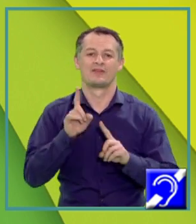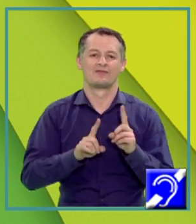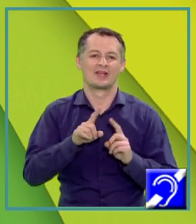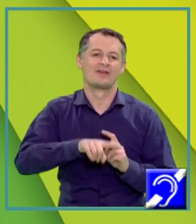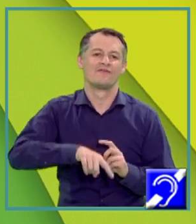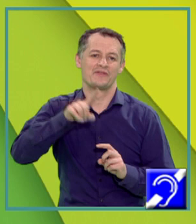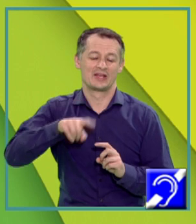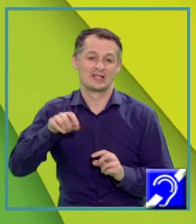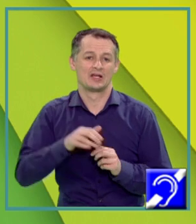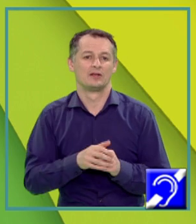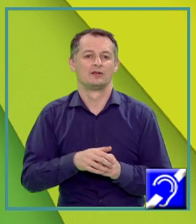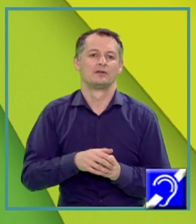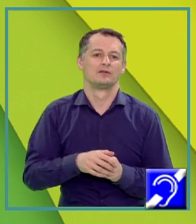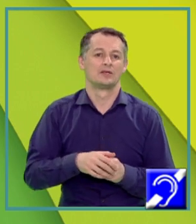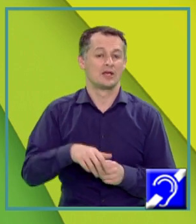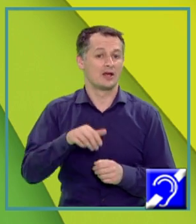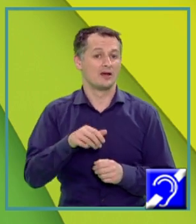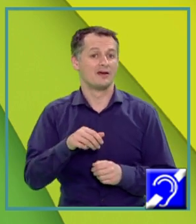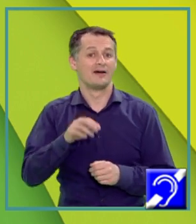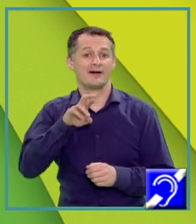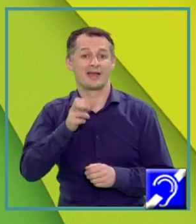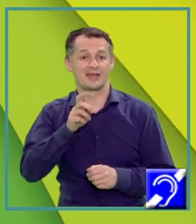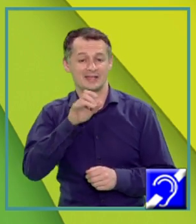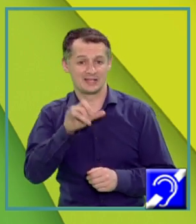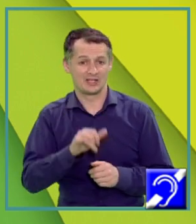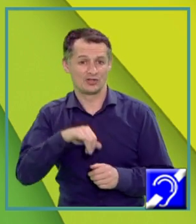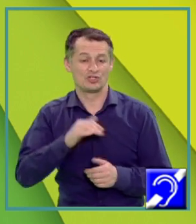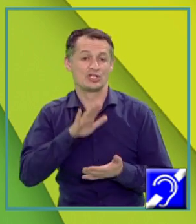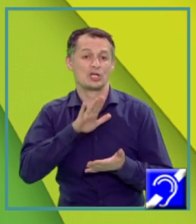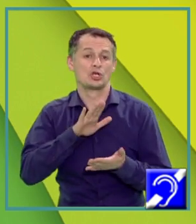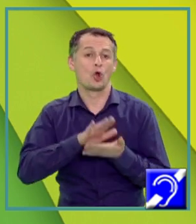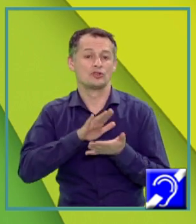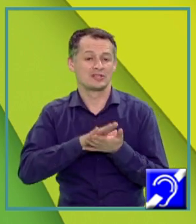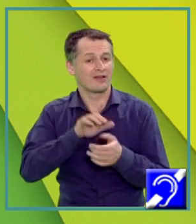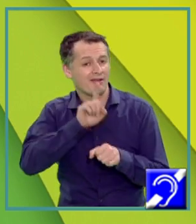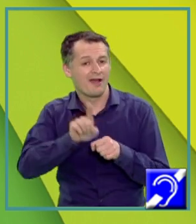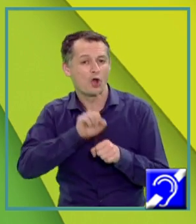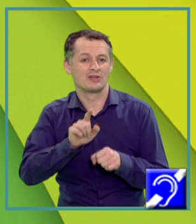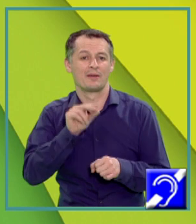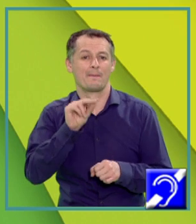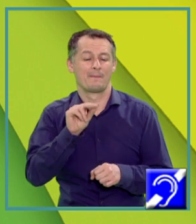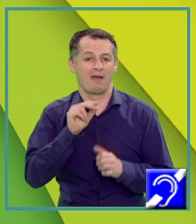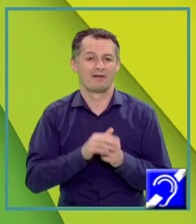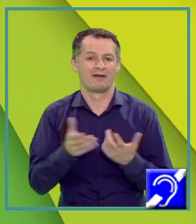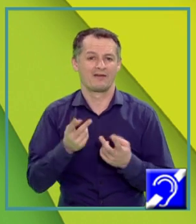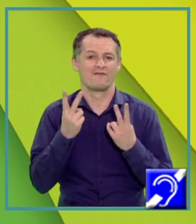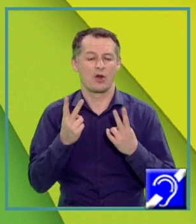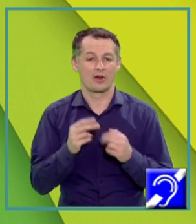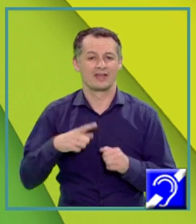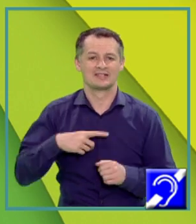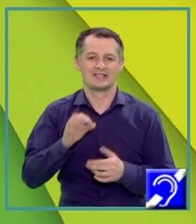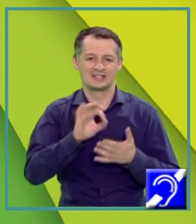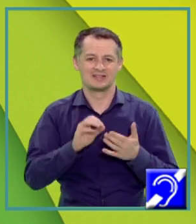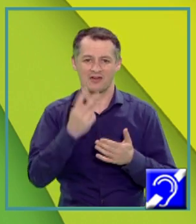frecvența new a radiației și de constanta Planck, a cărei valoare este